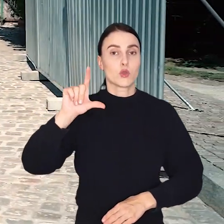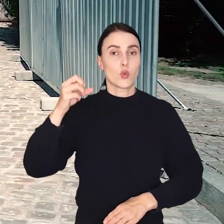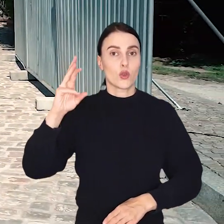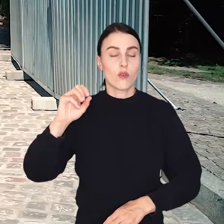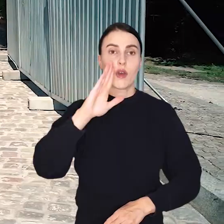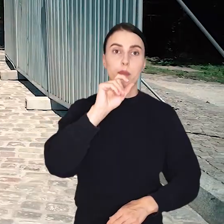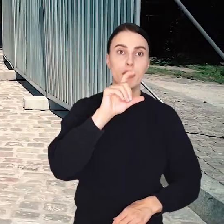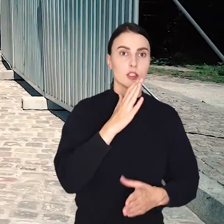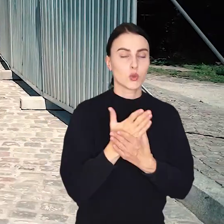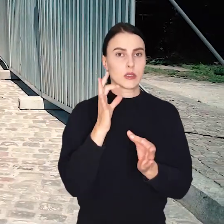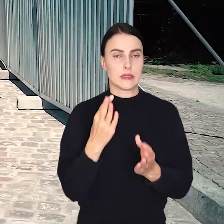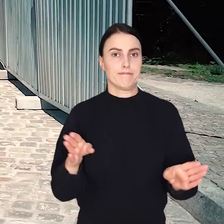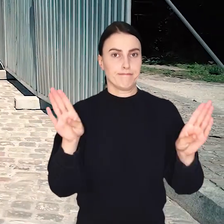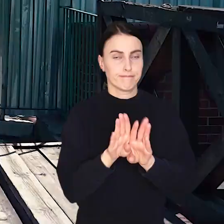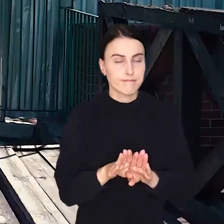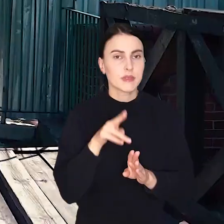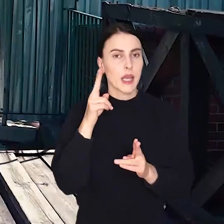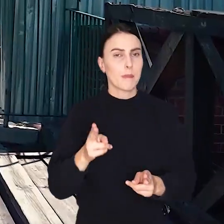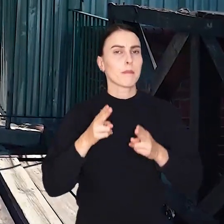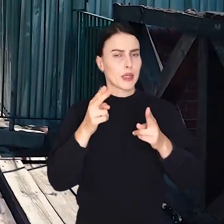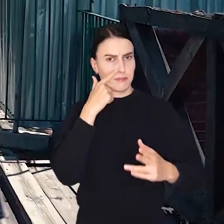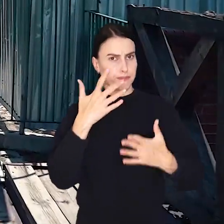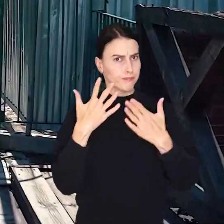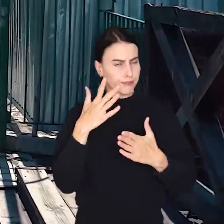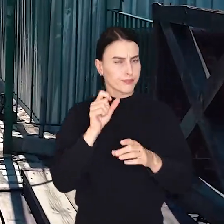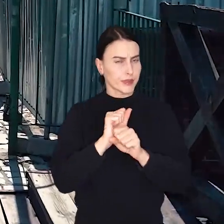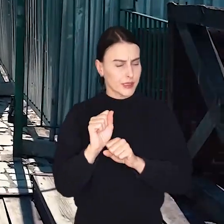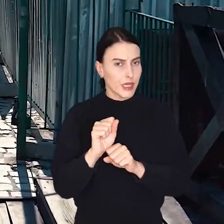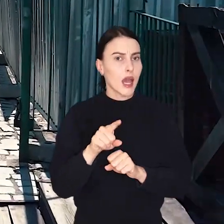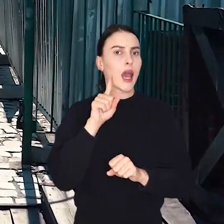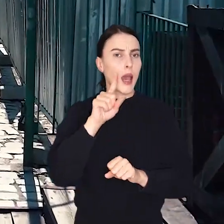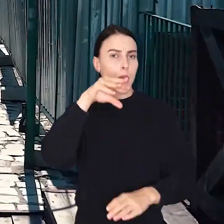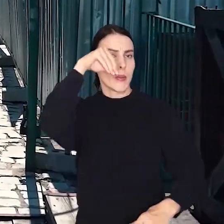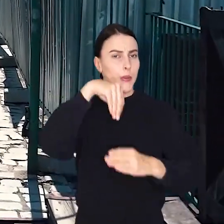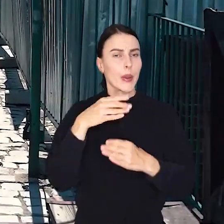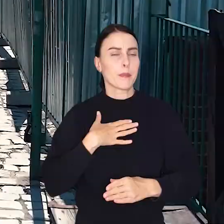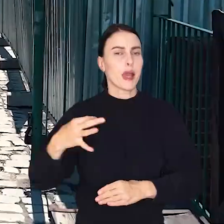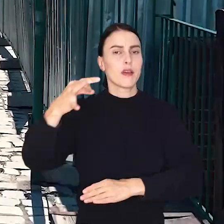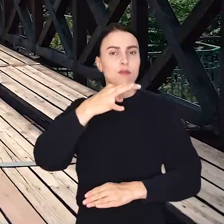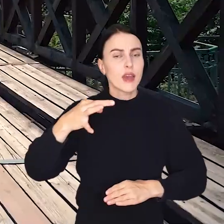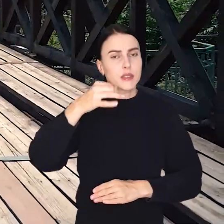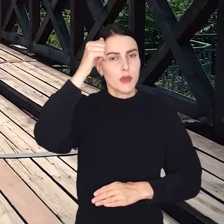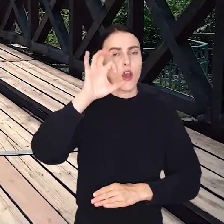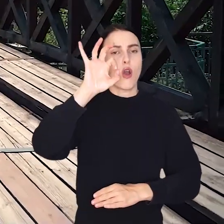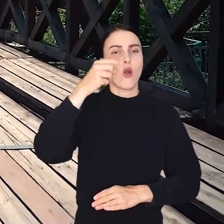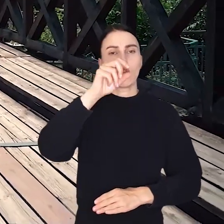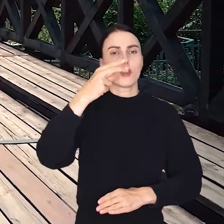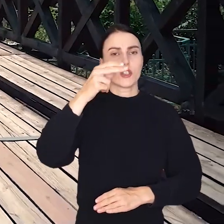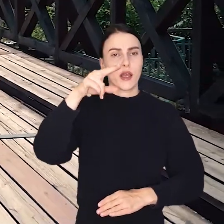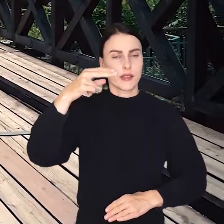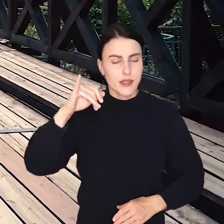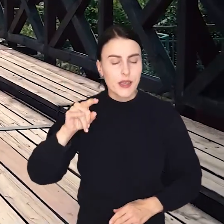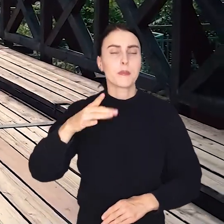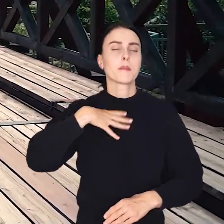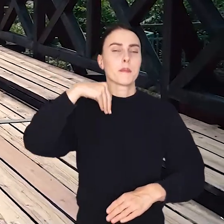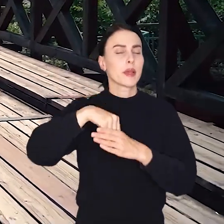jest już zamknięty dla ruchu. Most jest niepozorny i idealnie wtopiony w pejzaż Wysp Odrzańskich. Pełni jednak